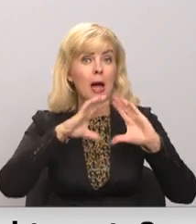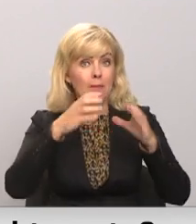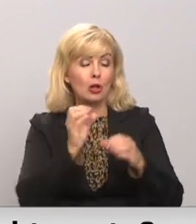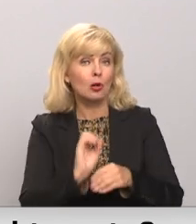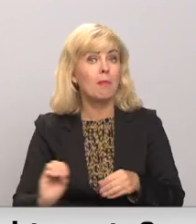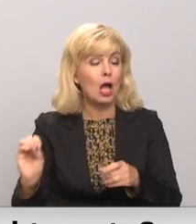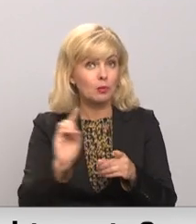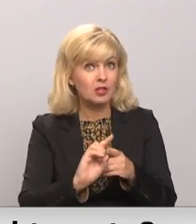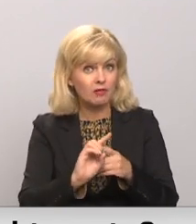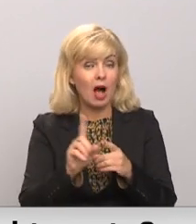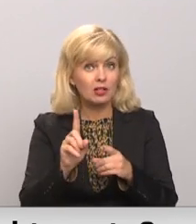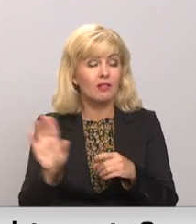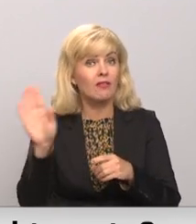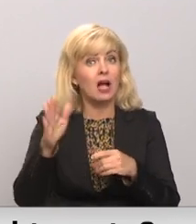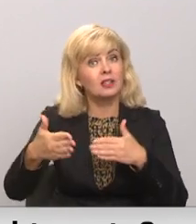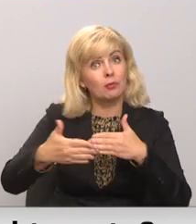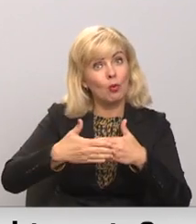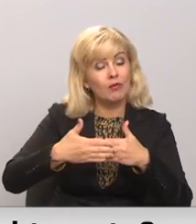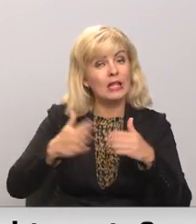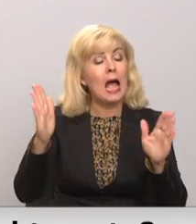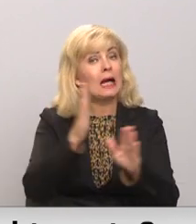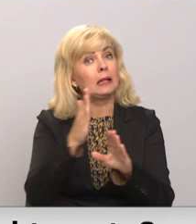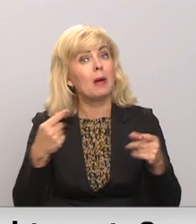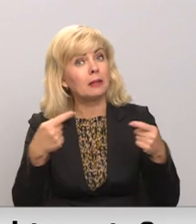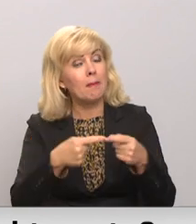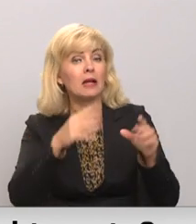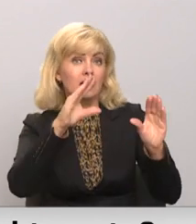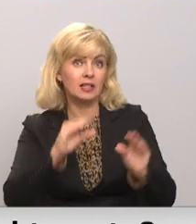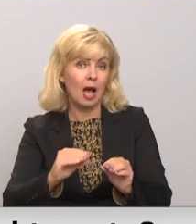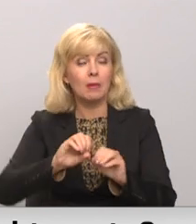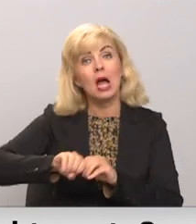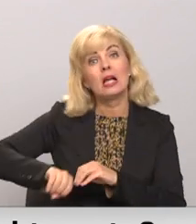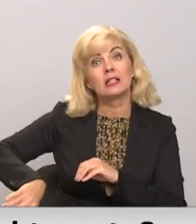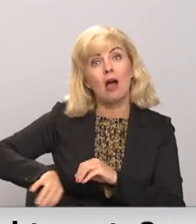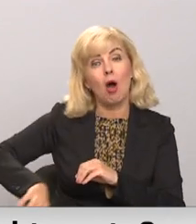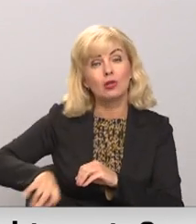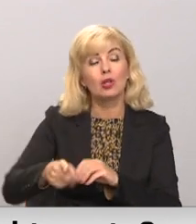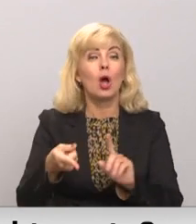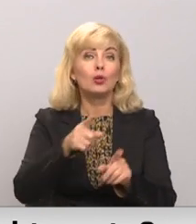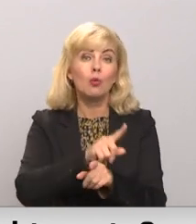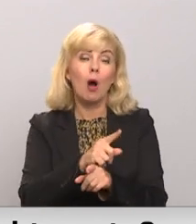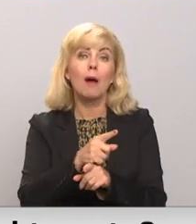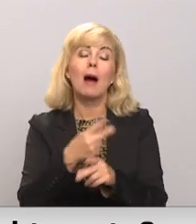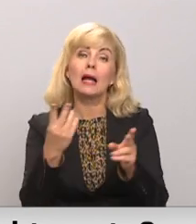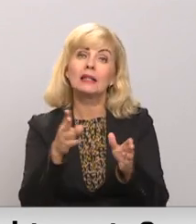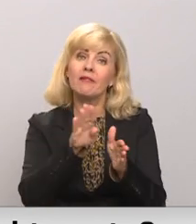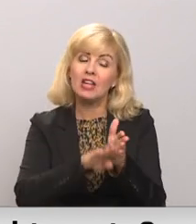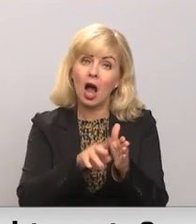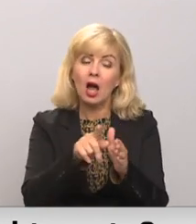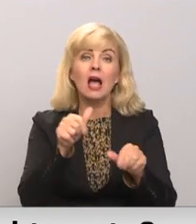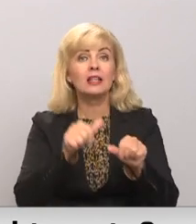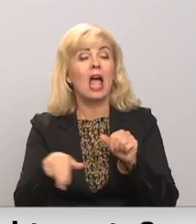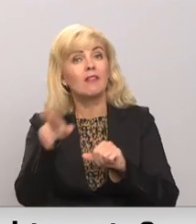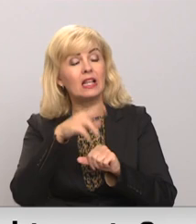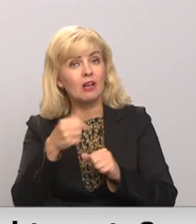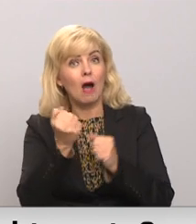Eiropas Savienības valsts mēģina tuvoties noteiktiem klimata mērķiem un samazināt CO2 emisijas, ir nomēnīti ierastās benzīna vai dīzeļ degvielas